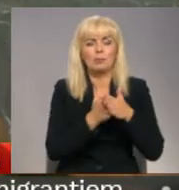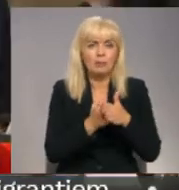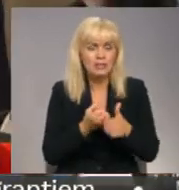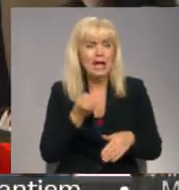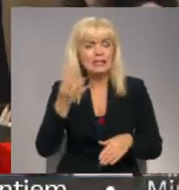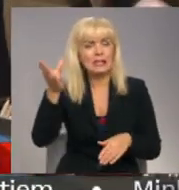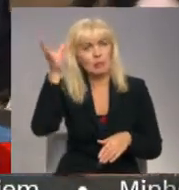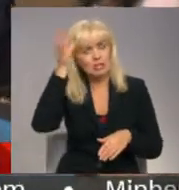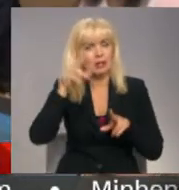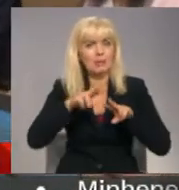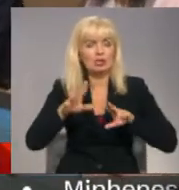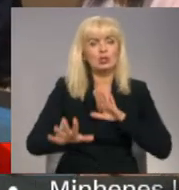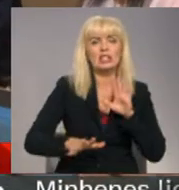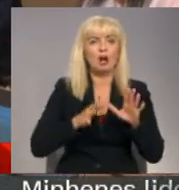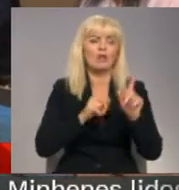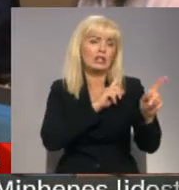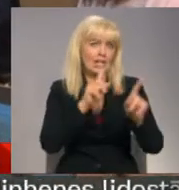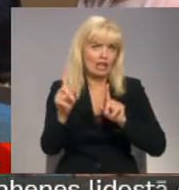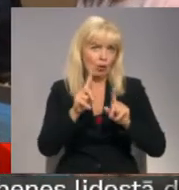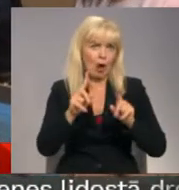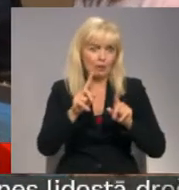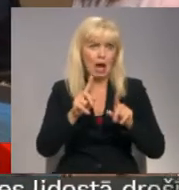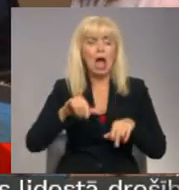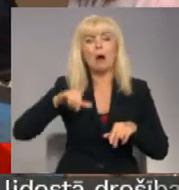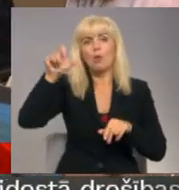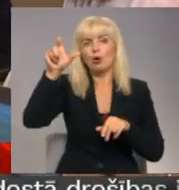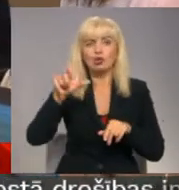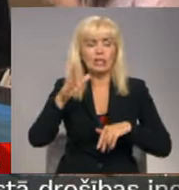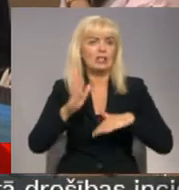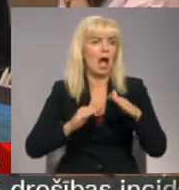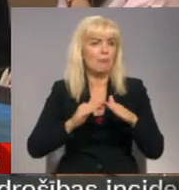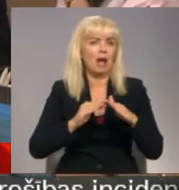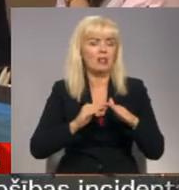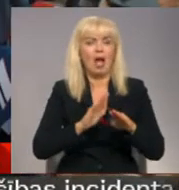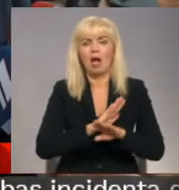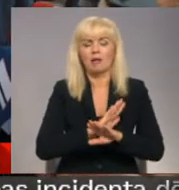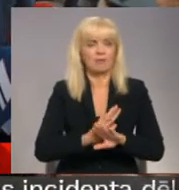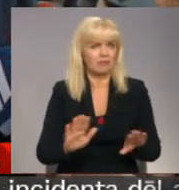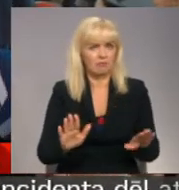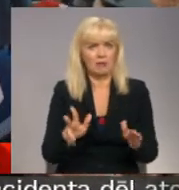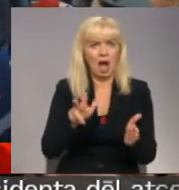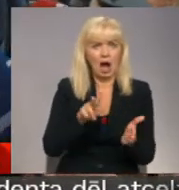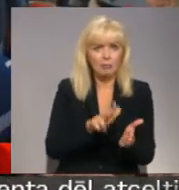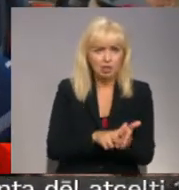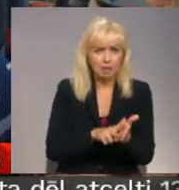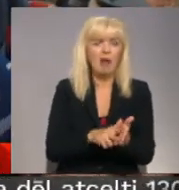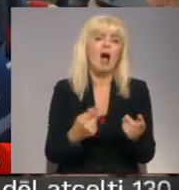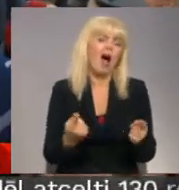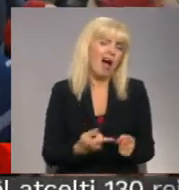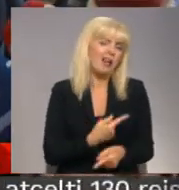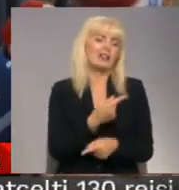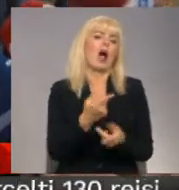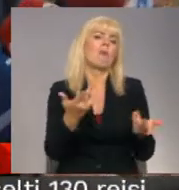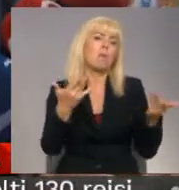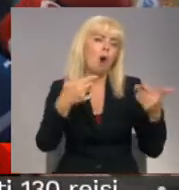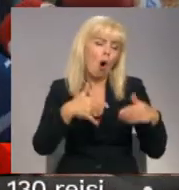zinātnes ministrijas sagatavoto rīkojumu projektu. Indrīcis Mūžnieks amatā netika apstiprināts. Atkal tie tas politiskais aspekts